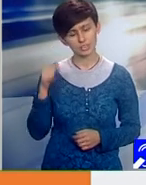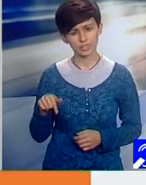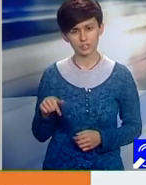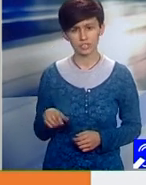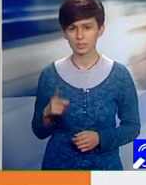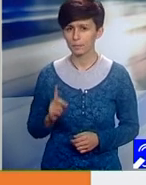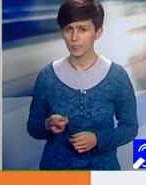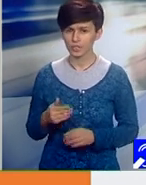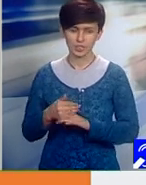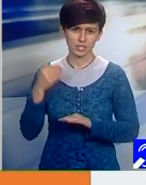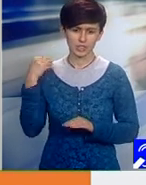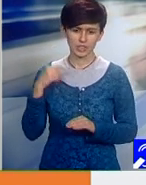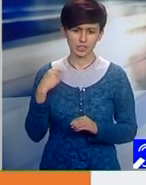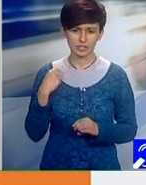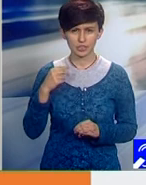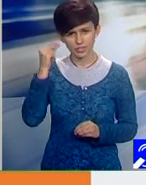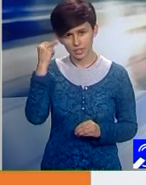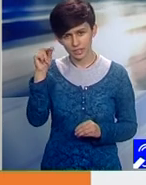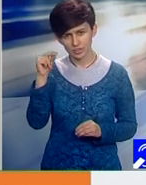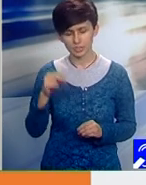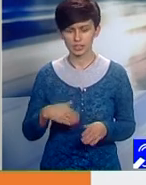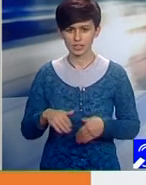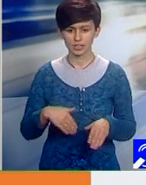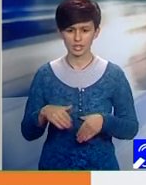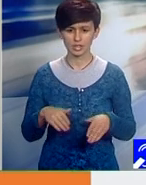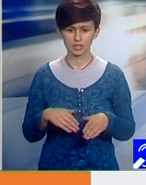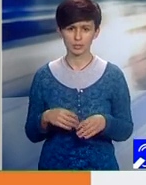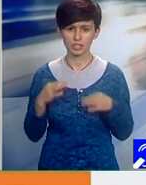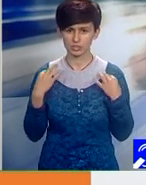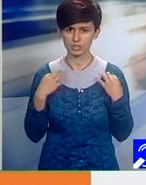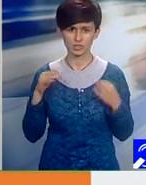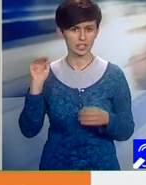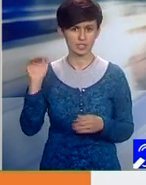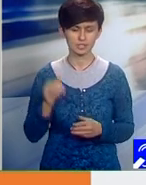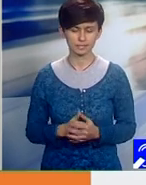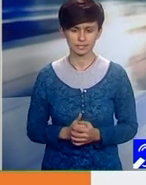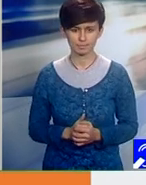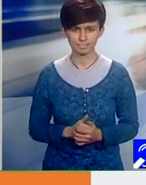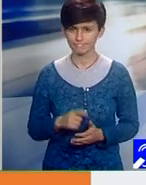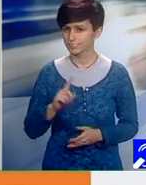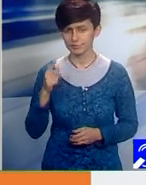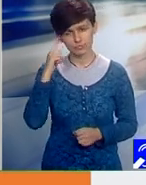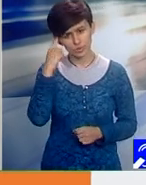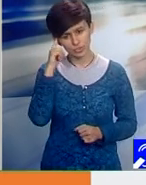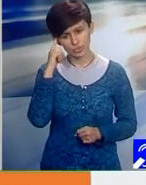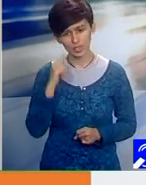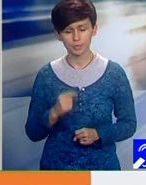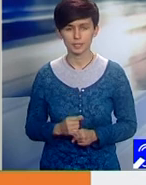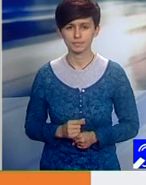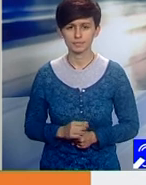înainte de a fi anunțată de către ministrul sănătății? Nu, nu știam, dar